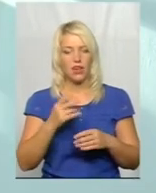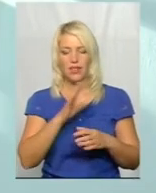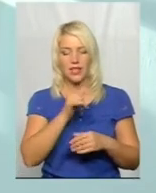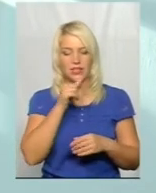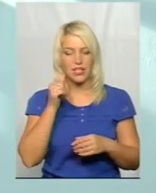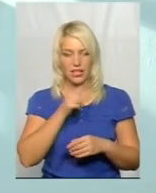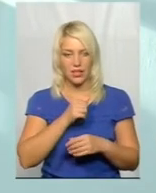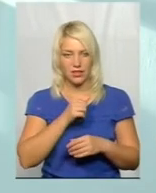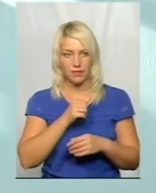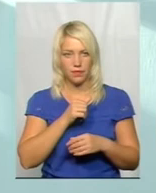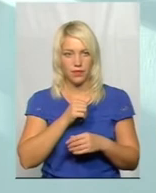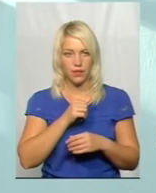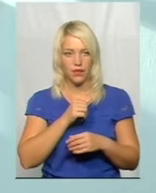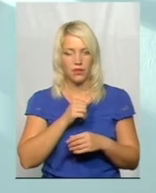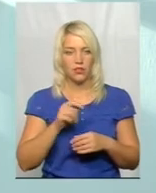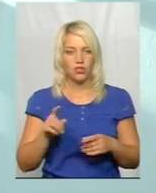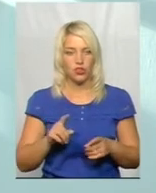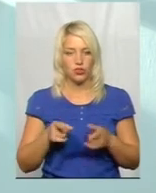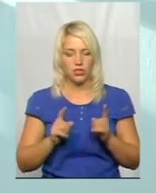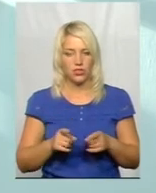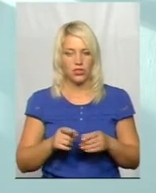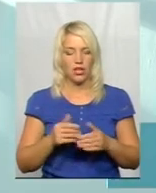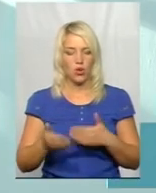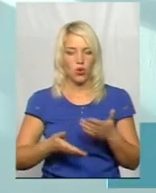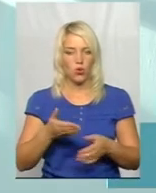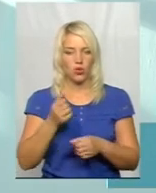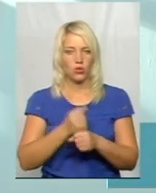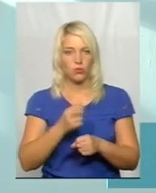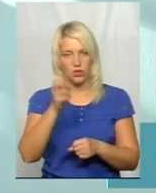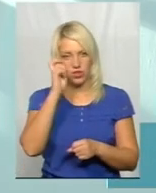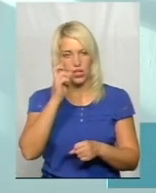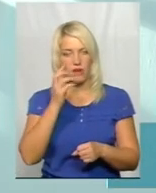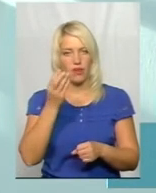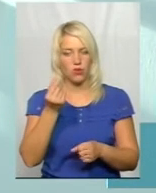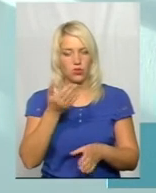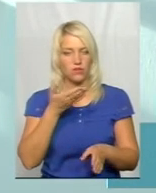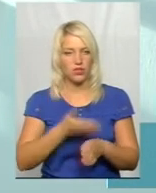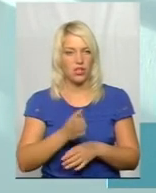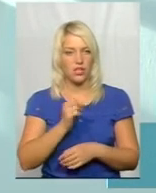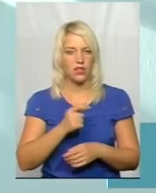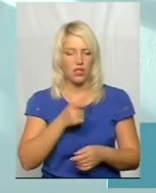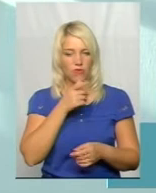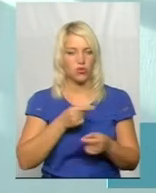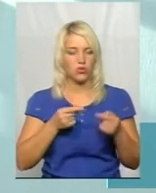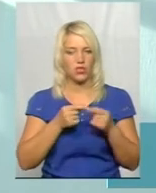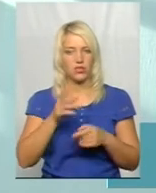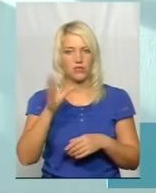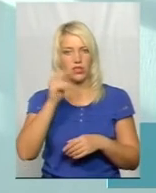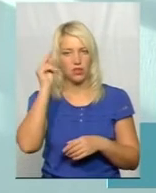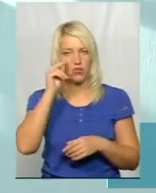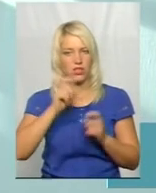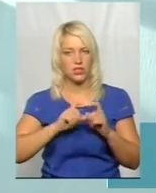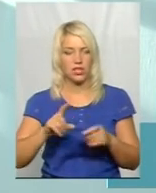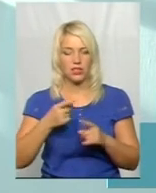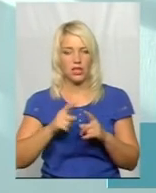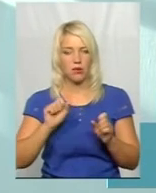сказала Антоніна Михайловна, що кроки робить, кроки робить держава, відділяються кошти, але одночасно всіх навчальних закладах неможливо це